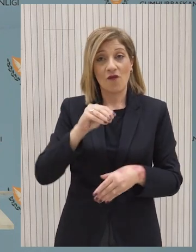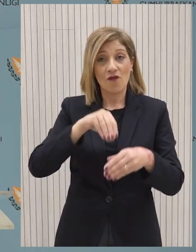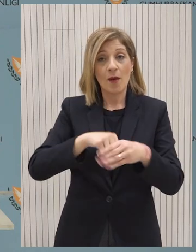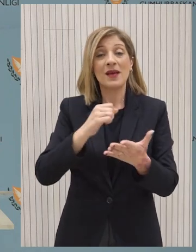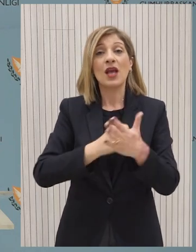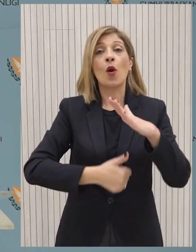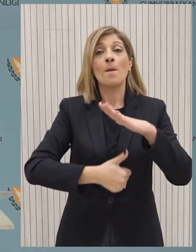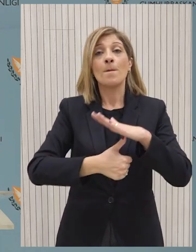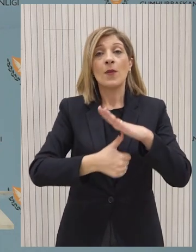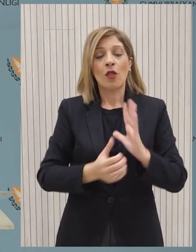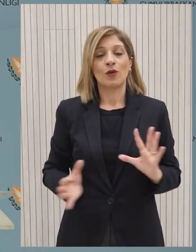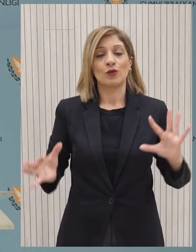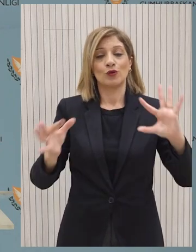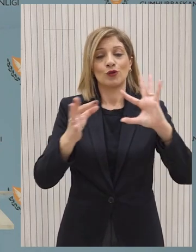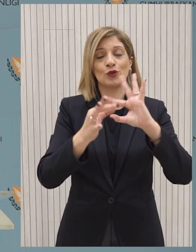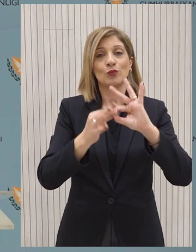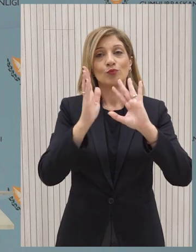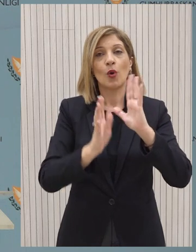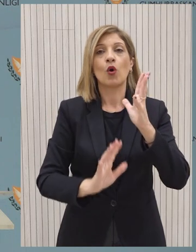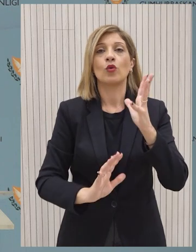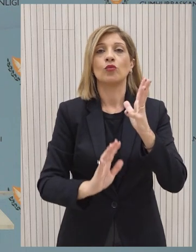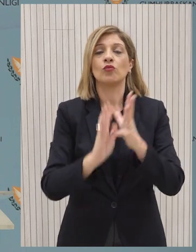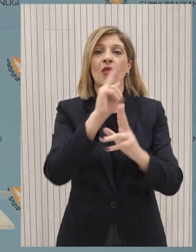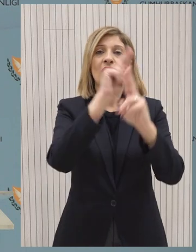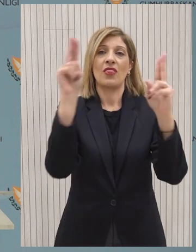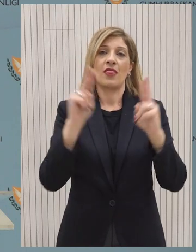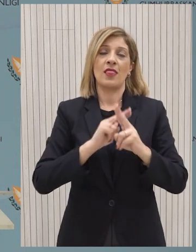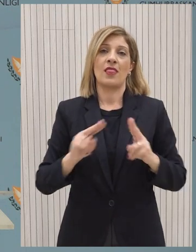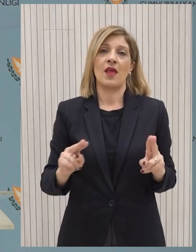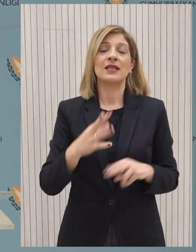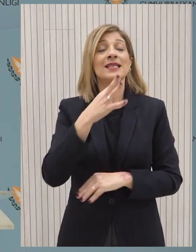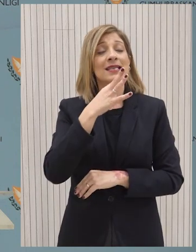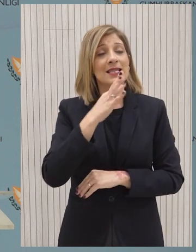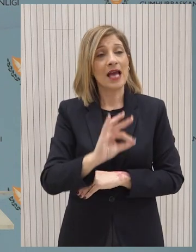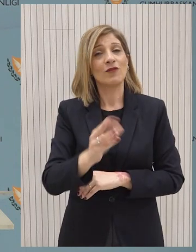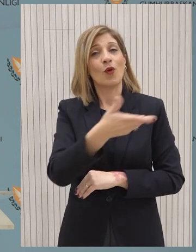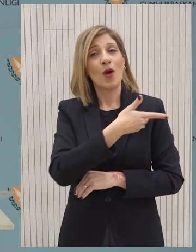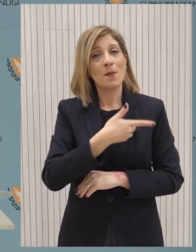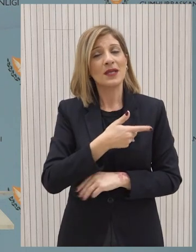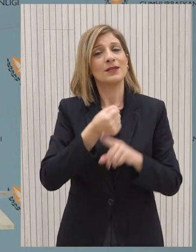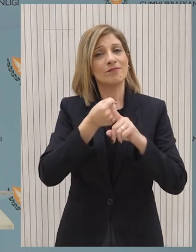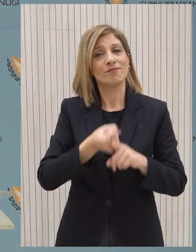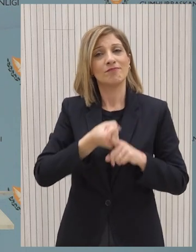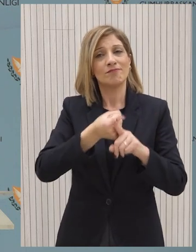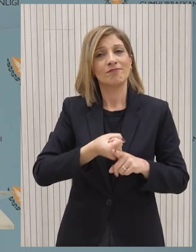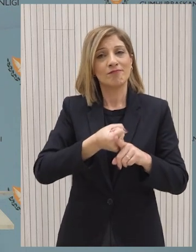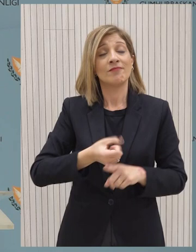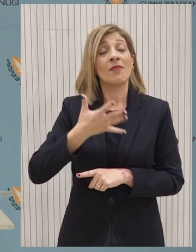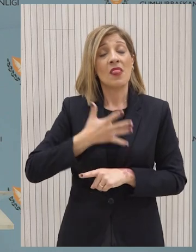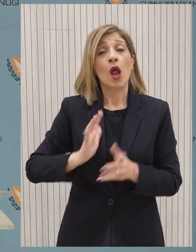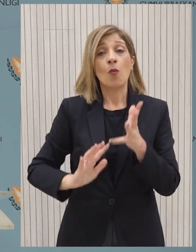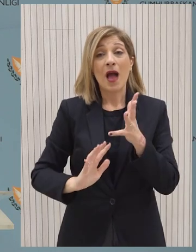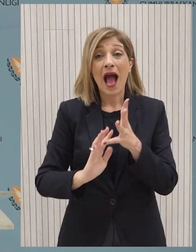της Δημοκρατίας μπορεί να συμβάλλει στην ανάπτυξη της διεθνούς κοινότητας. Και είναι γι' αυτόν τον λόγο ακριβώς που εγγύρουμε ζητήματα όπως την περαιτέρω